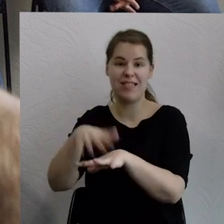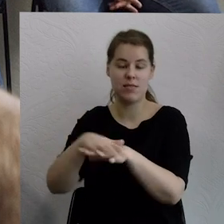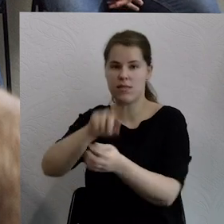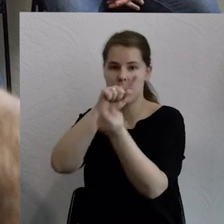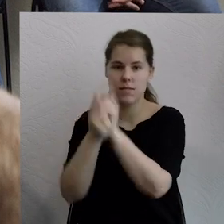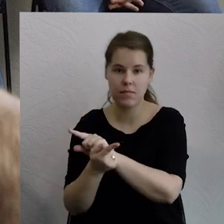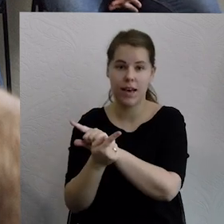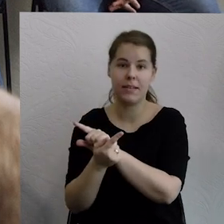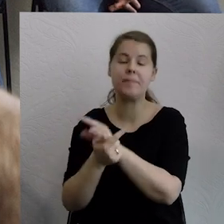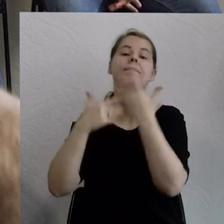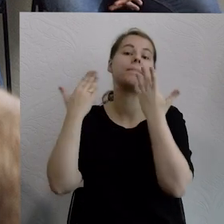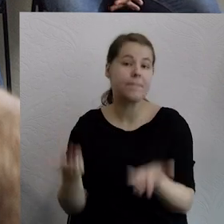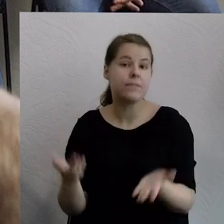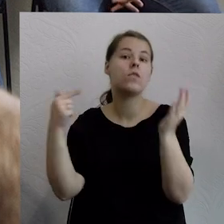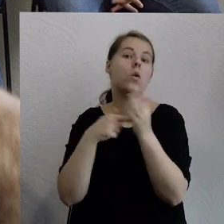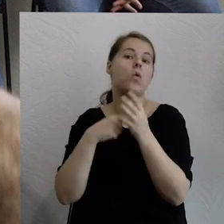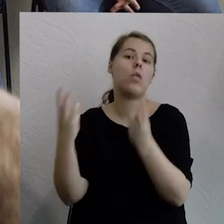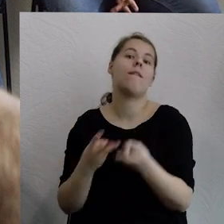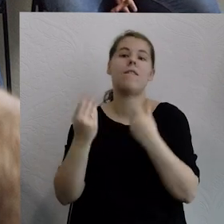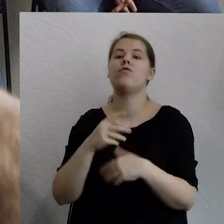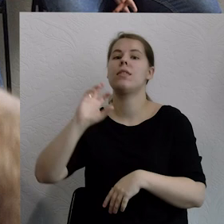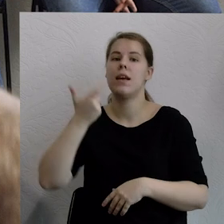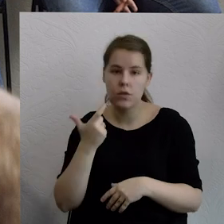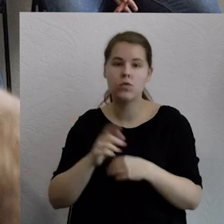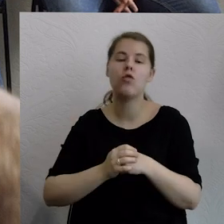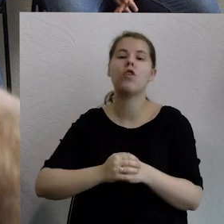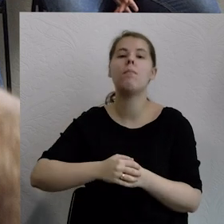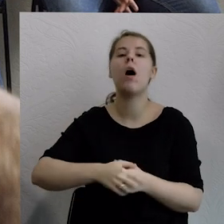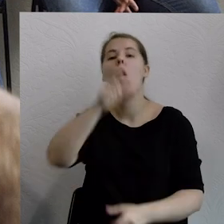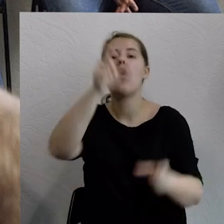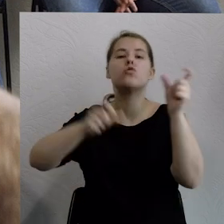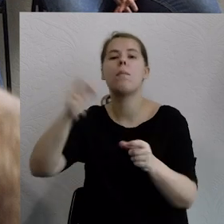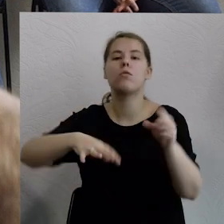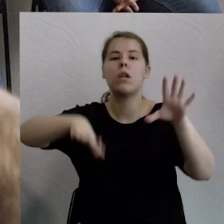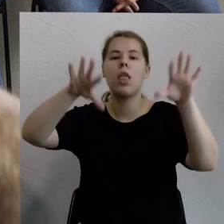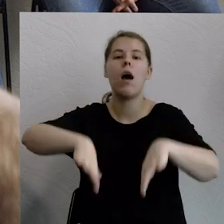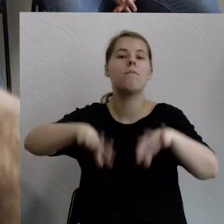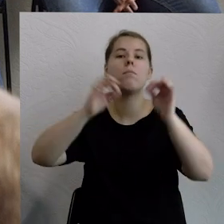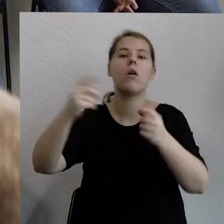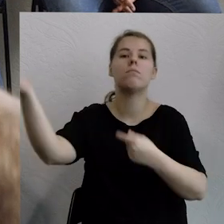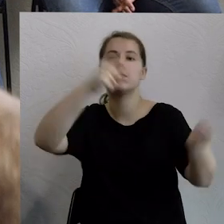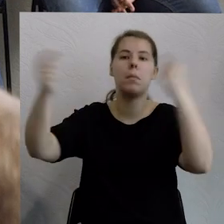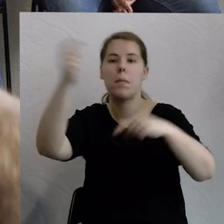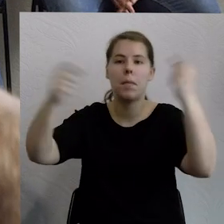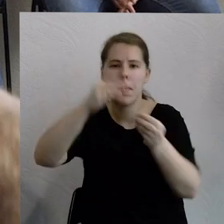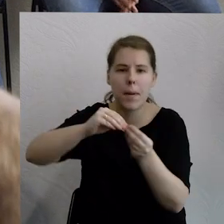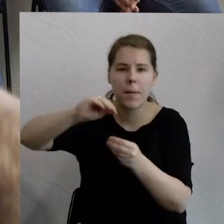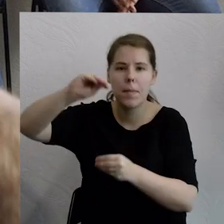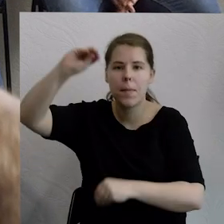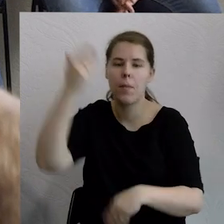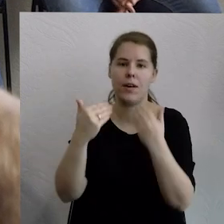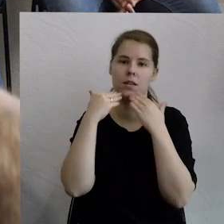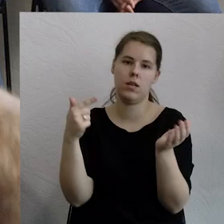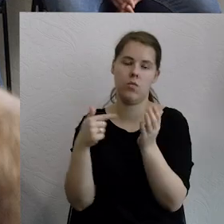I z tym się wiąże też zwiększenie frekwencji wyborczej, żeby takich decydentów wybierać, którzy będą tę naszą wizję realizować. To jako